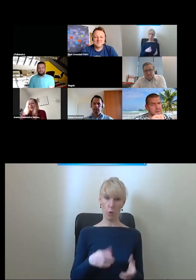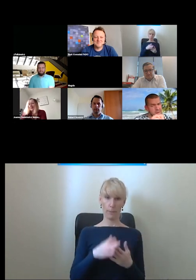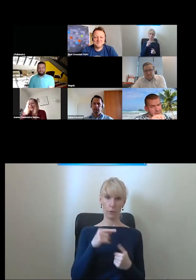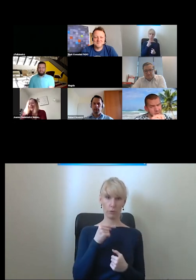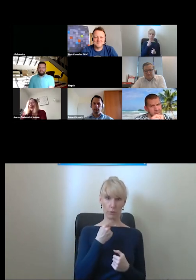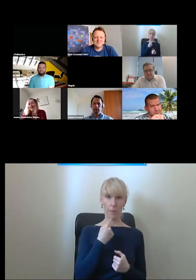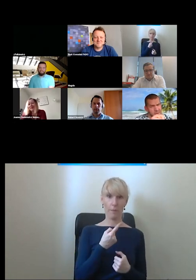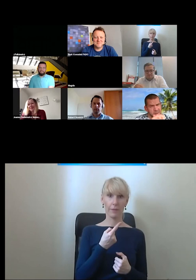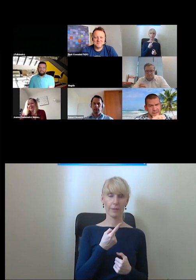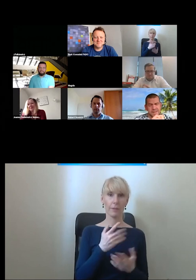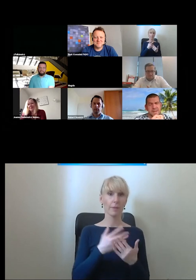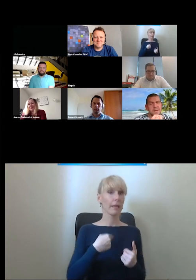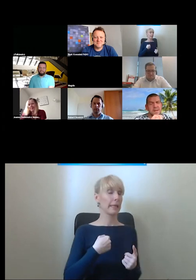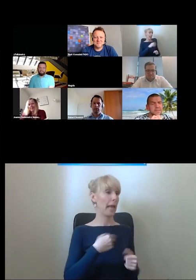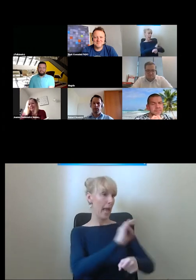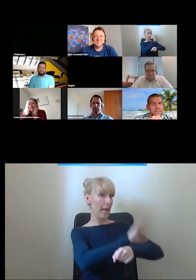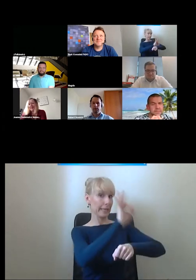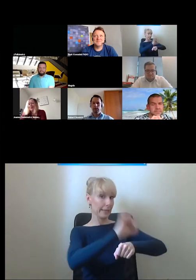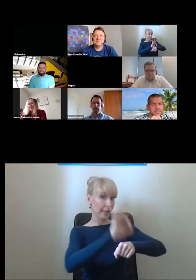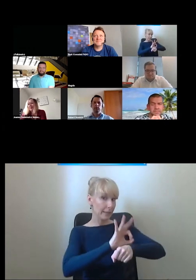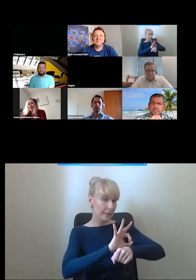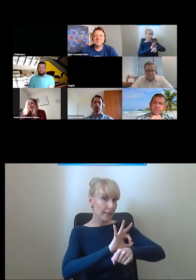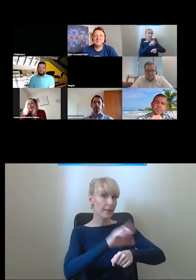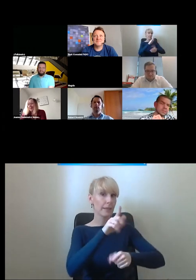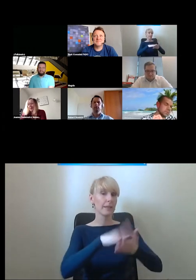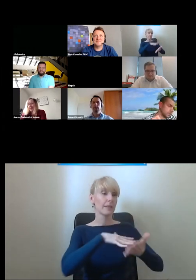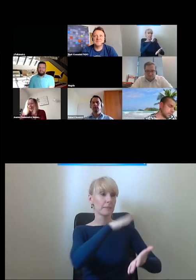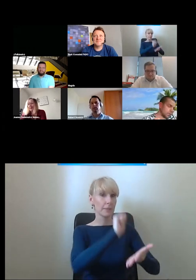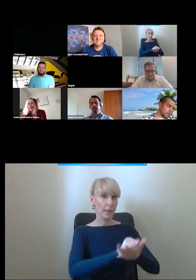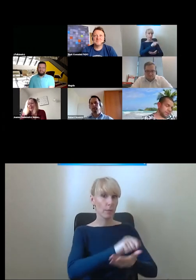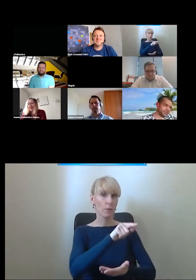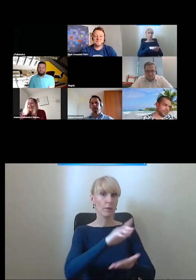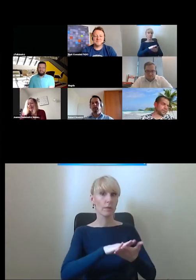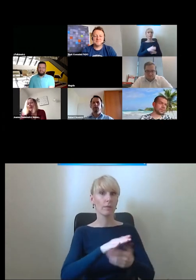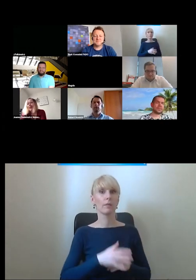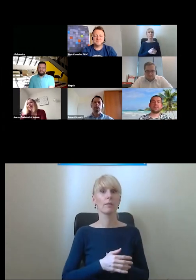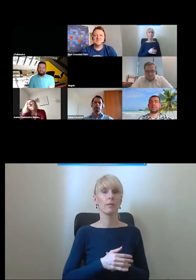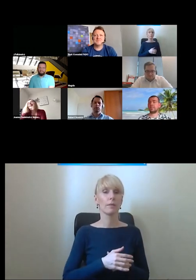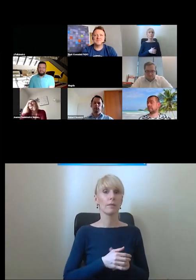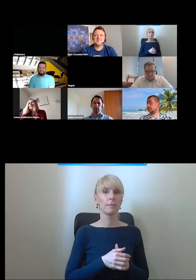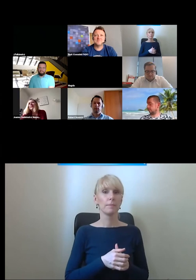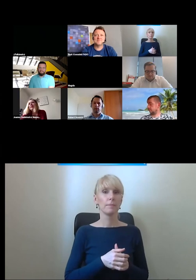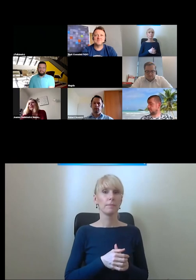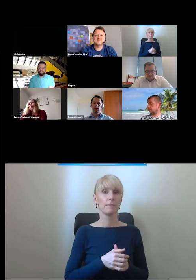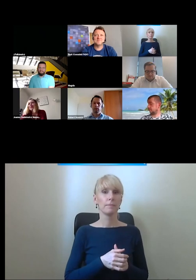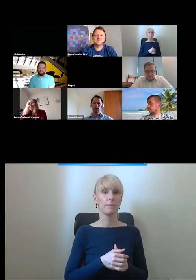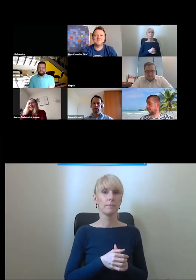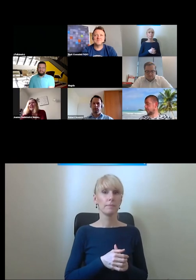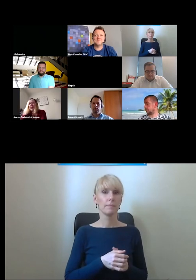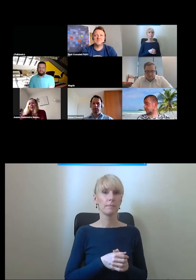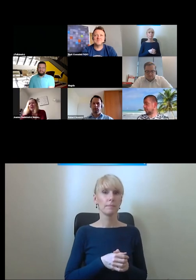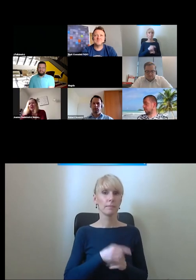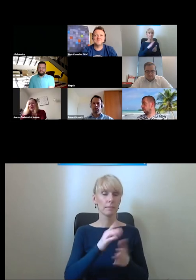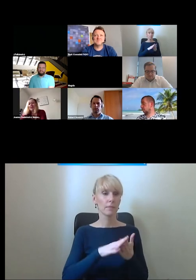architektem poza zajmowaniem się tutaj kierowaniem inwestycjami i rzeczywiście